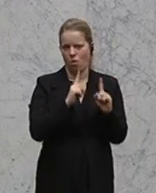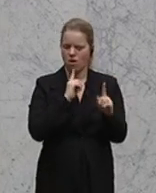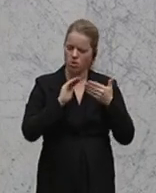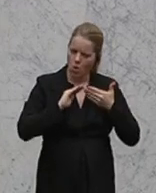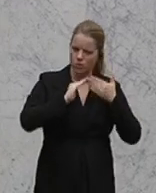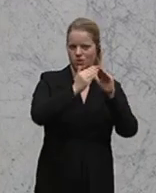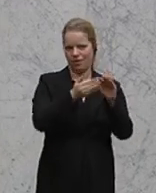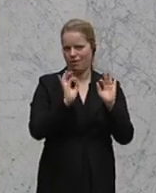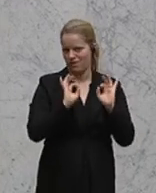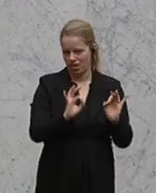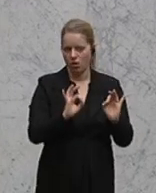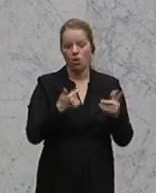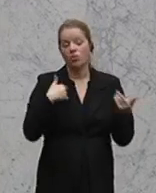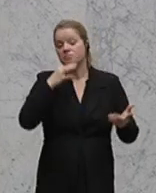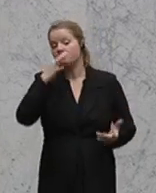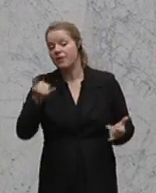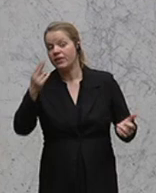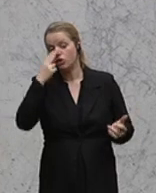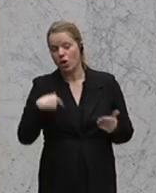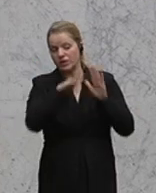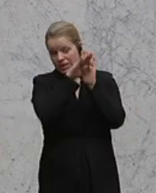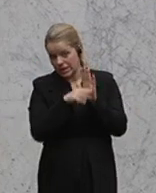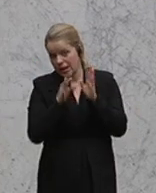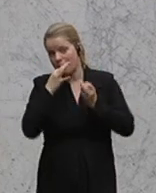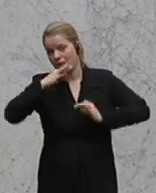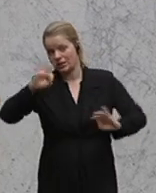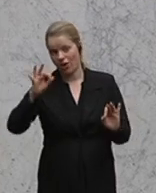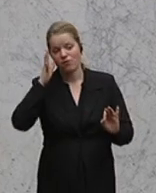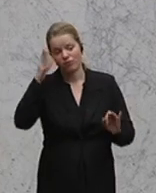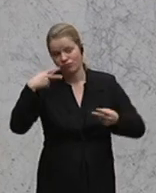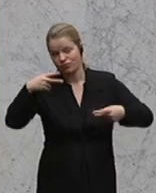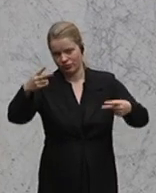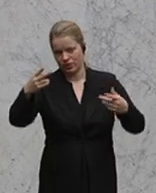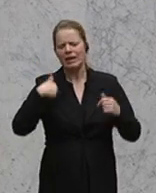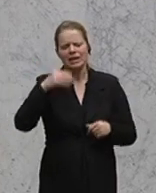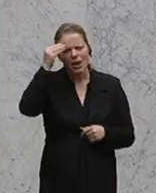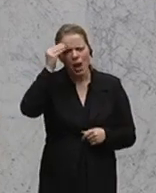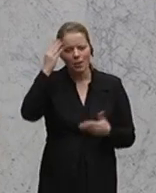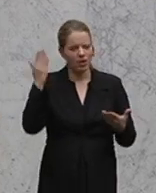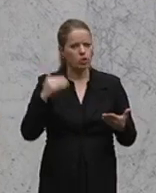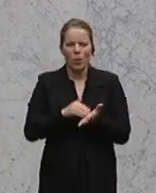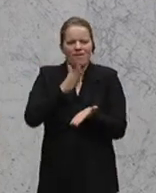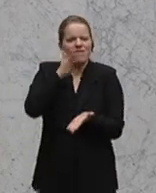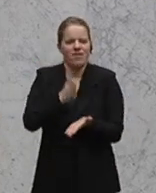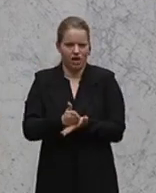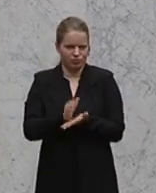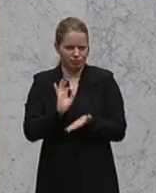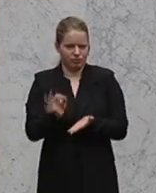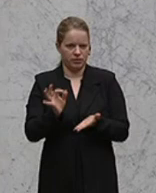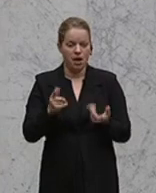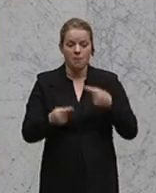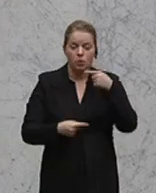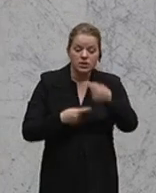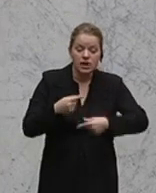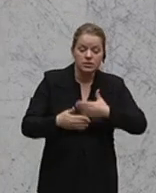für die Frage auch, wie können wir dieses Gesetz noch verbessern und wie können wir noch weiter tun. Ich glaube, dass wir wahrscheinlich nicht am Ende sein werden eines Prozesses, der